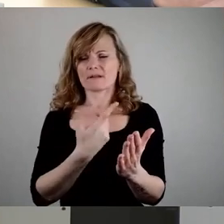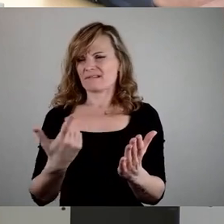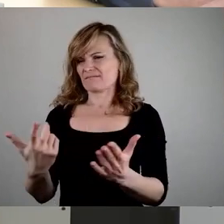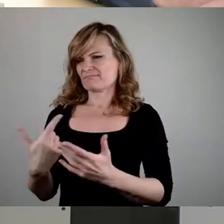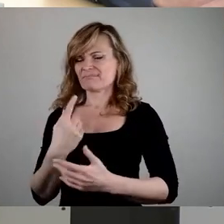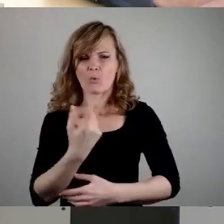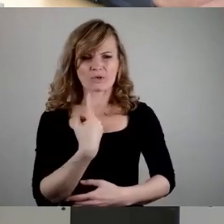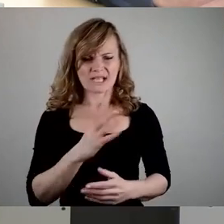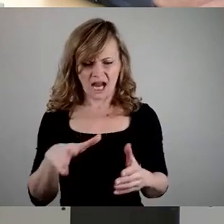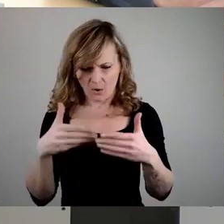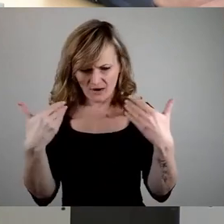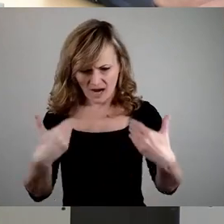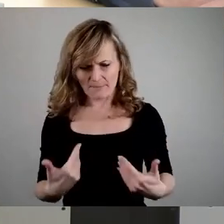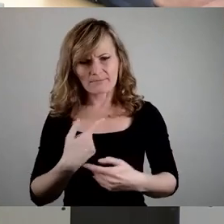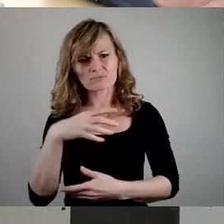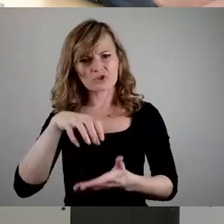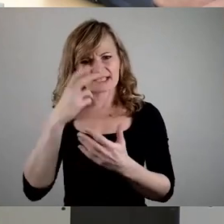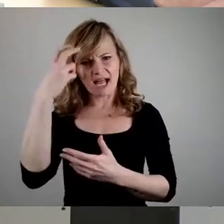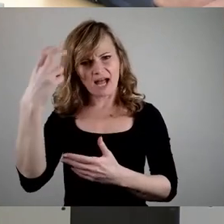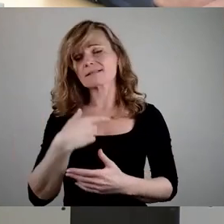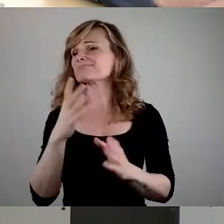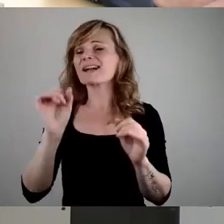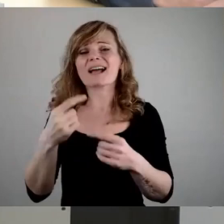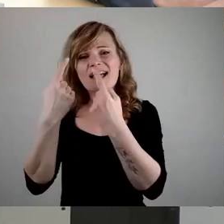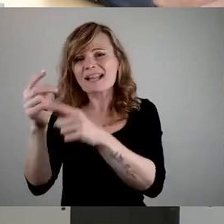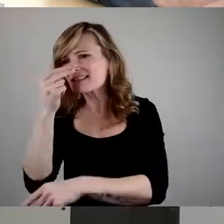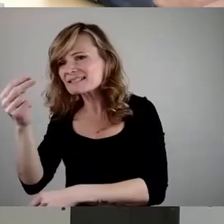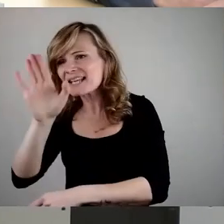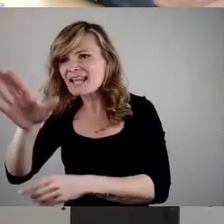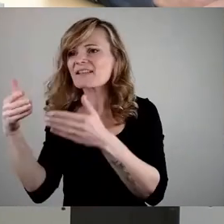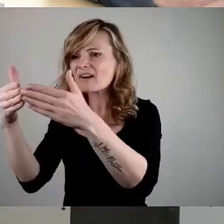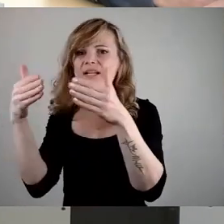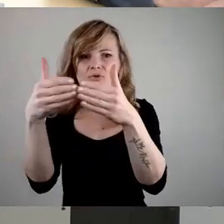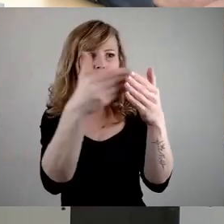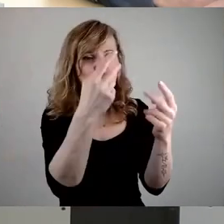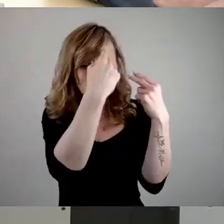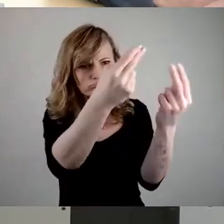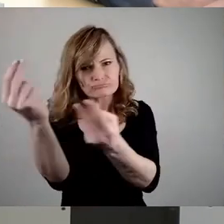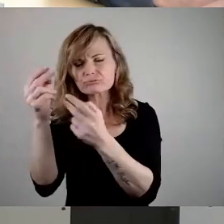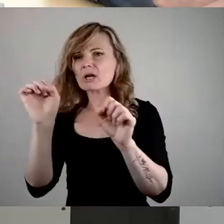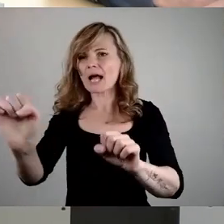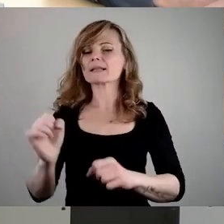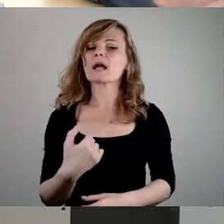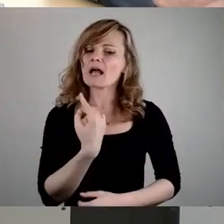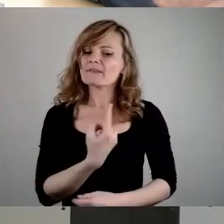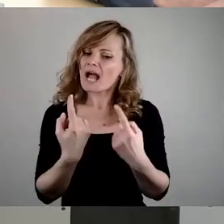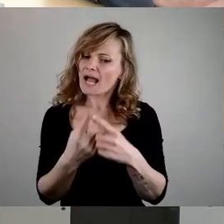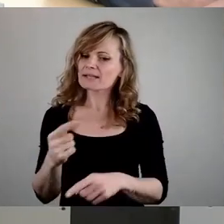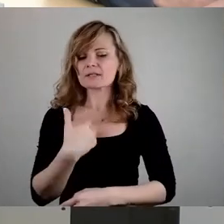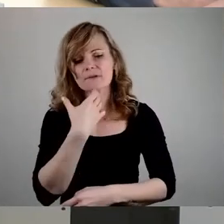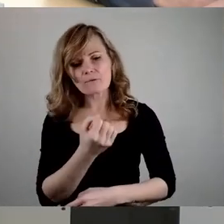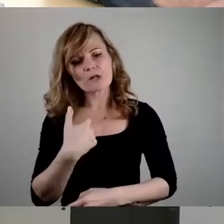Stadträtinnen und Stadträte und das können Sie ja anders sehen in Ihren Fraktionen, das ist ja legitim, dann sagen Sie einfach, wir sehen das anders, wir wollen, dass die Elternbeiträge